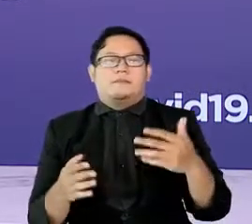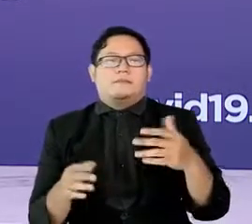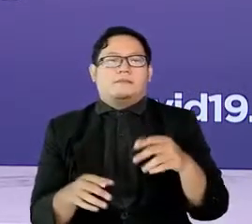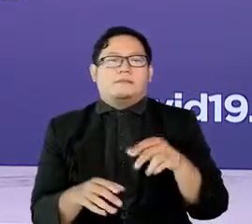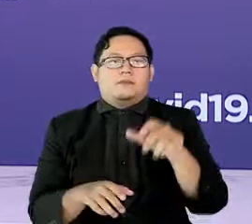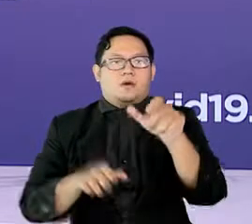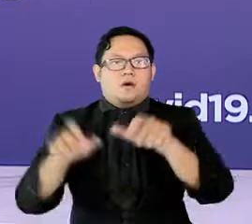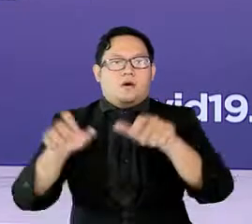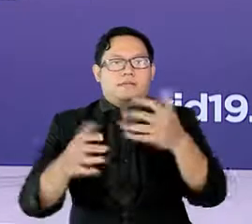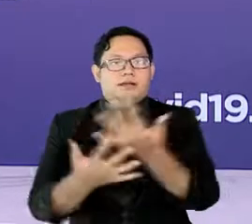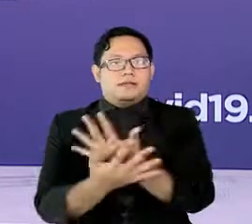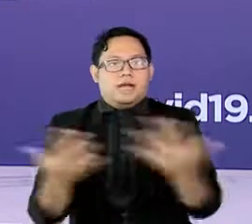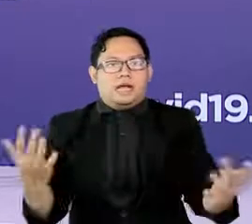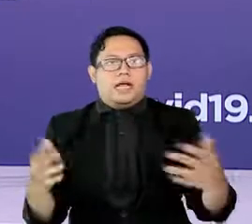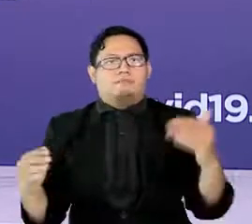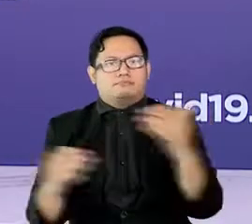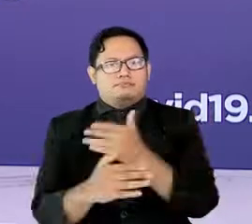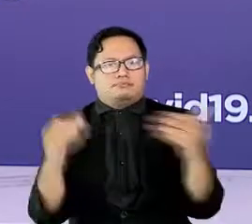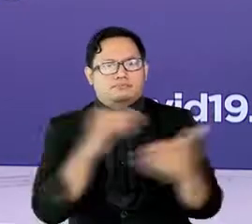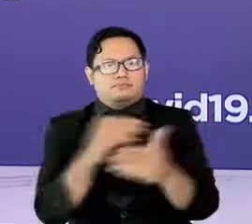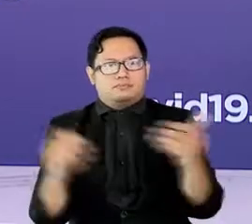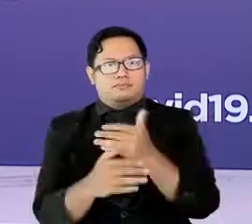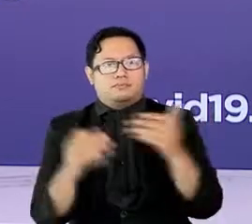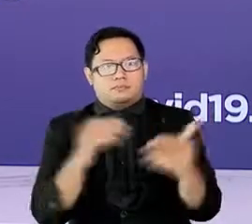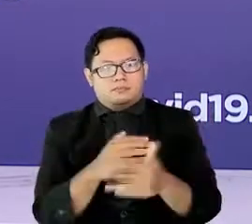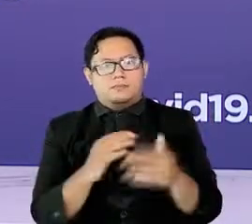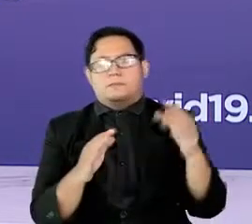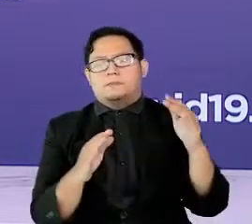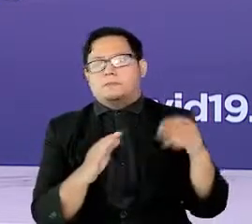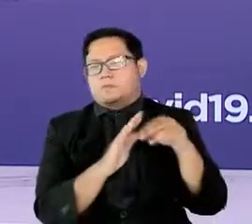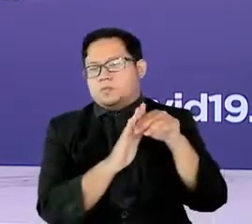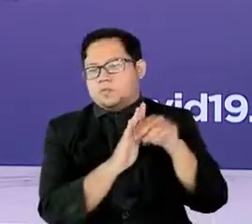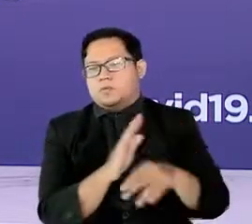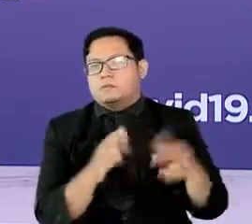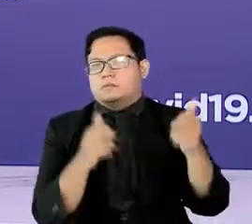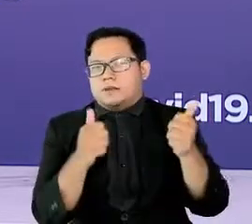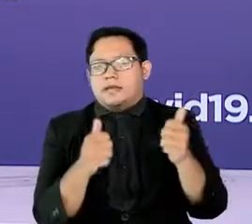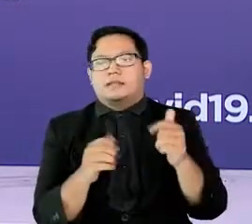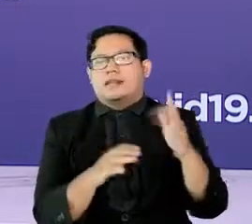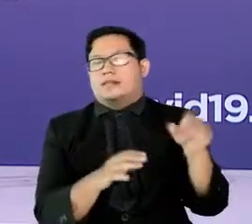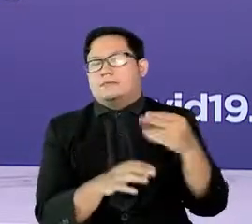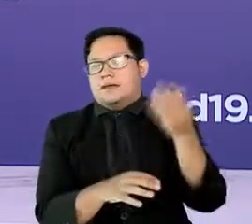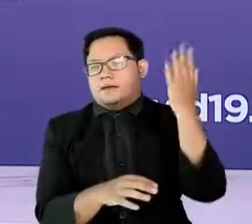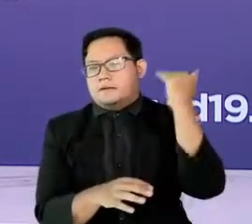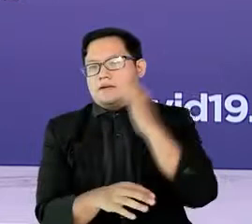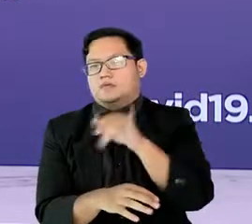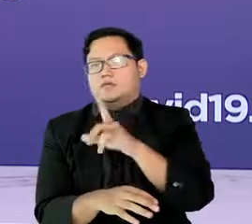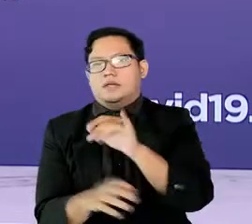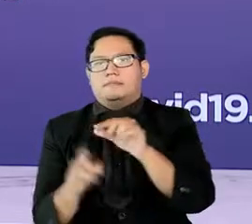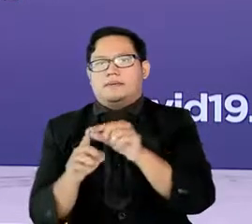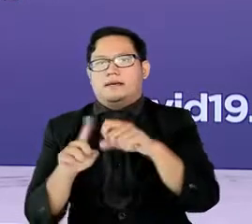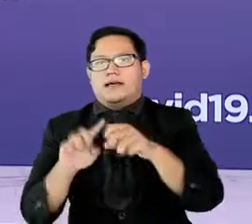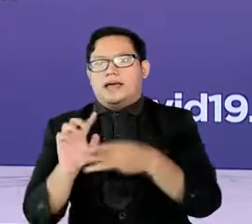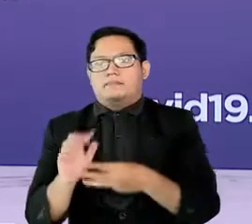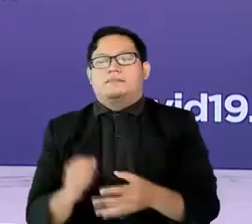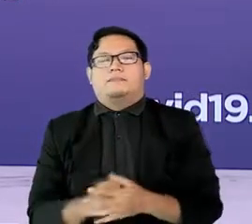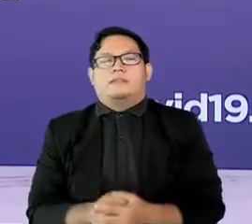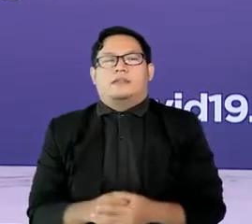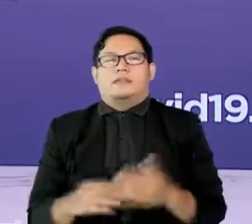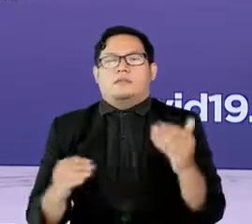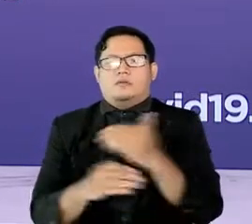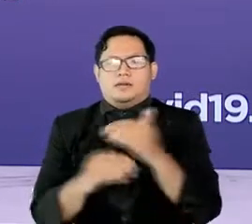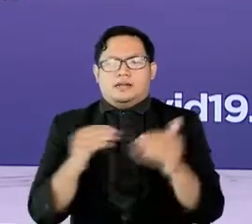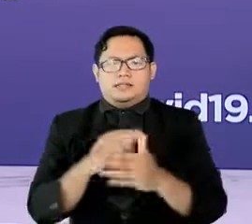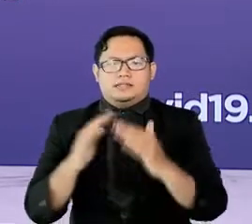Agustus 2021 membaik dibandingkan Juli 2021 saat PPKM. Sementara itu, mobilitas di rumah menurun pada Agustus